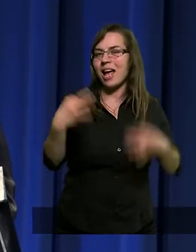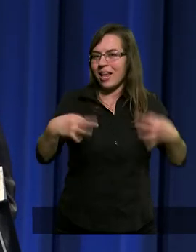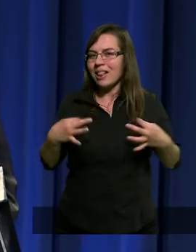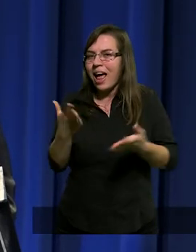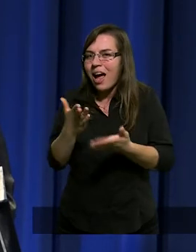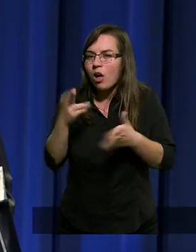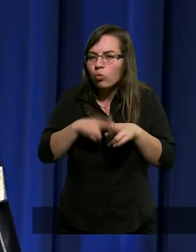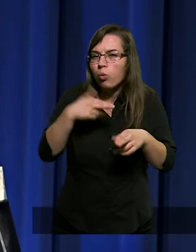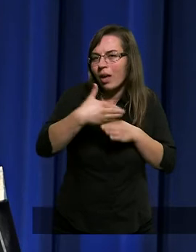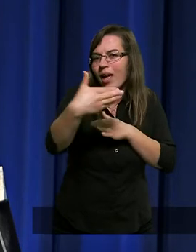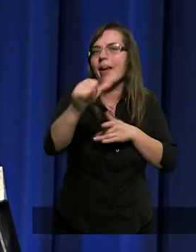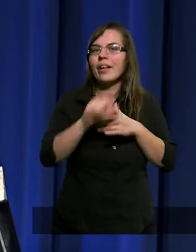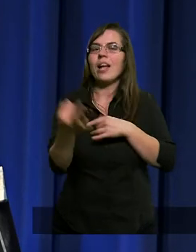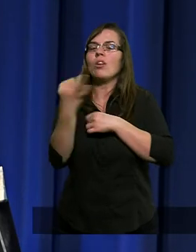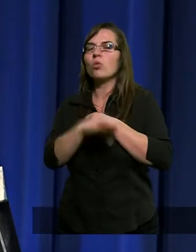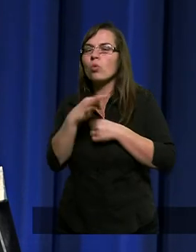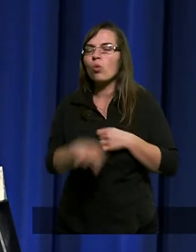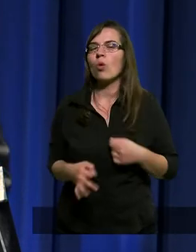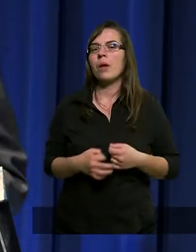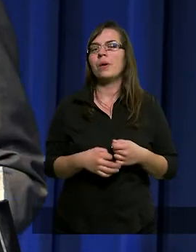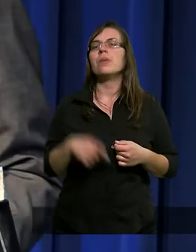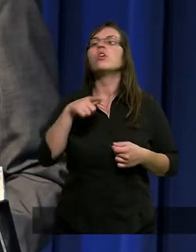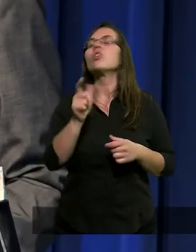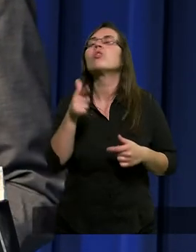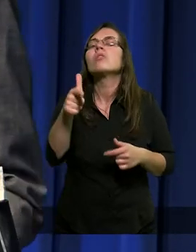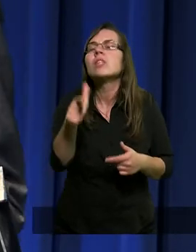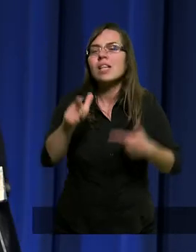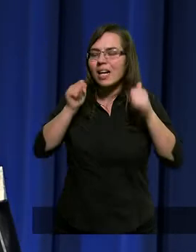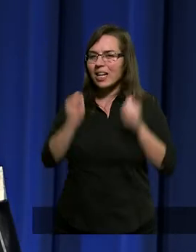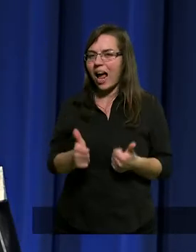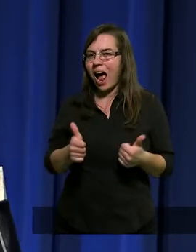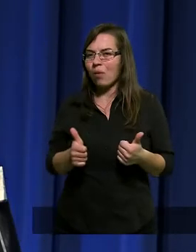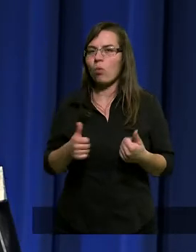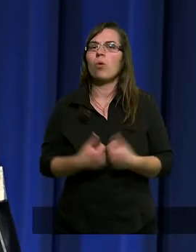obecnie studiujemy. Co tam się stało?